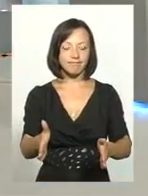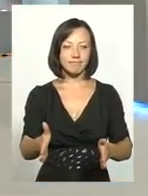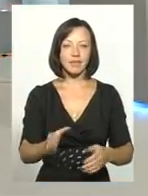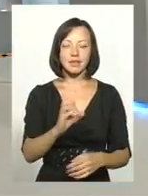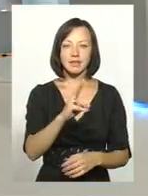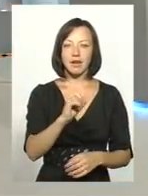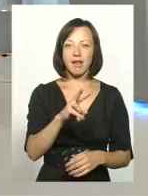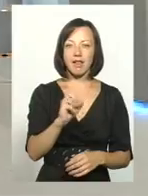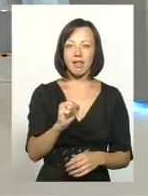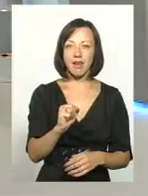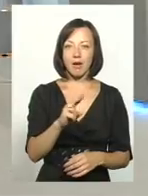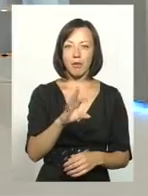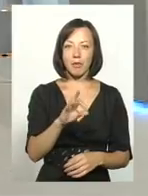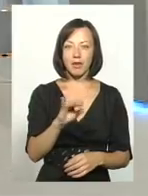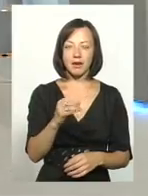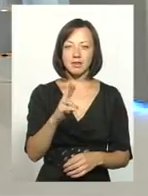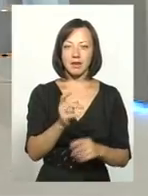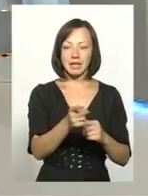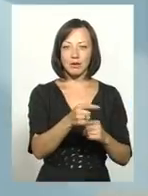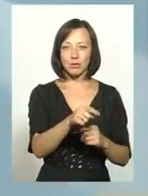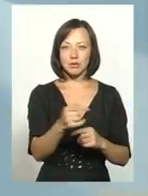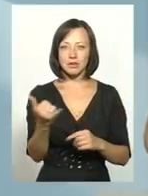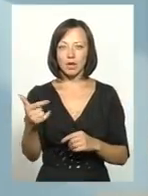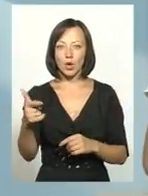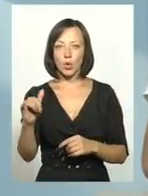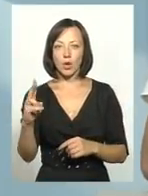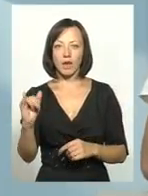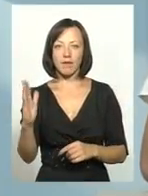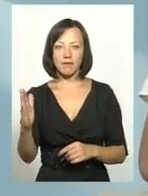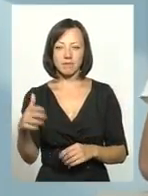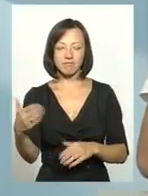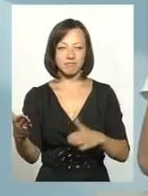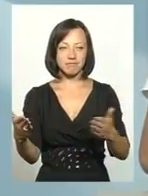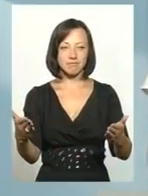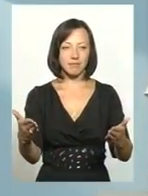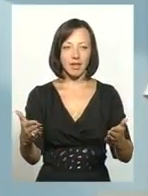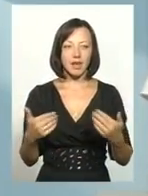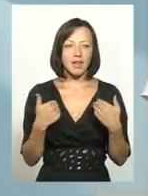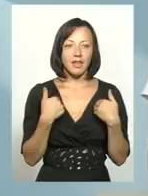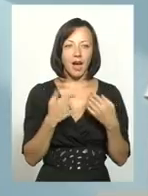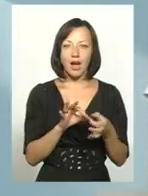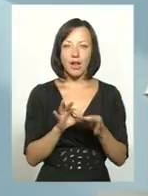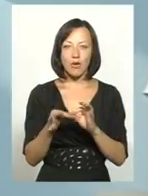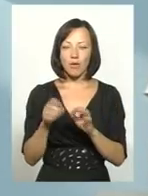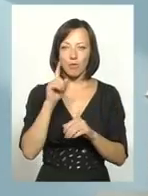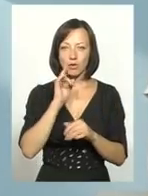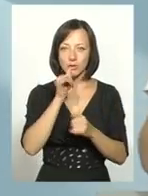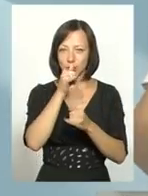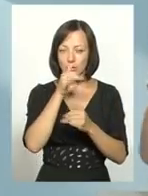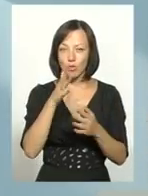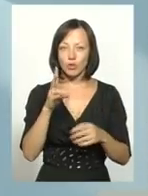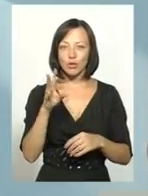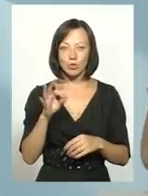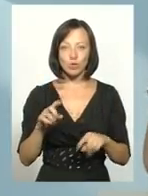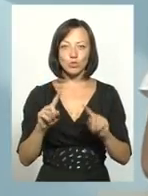скала Подільська з боку Тернопільської області, а зараз Гуківська громада з боку Хмельницької. Я логіки провести поки що не можу, але